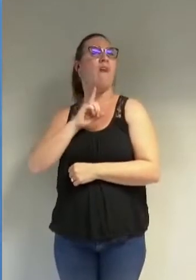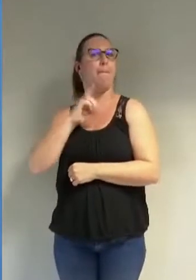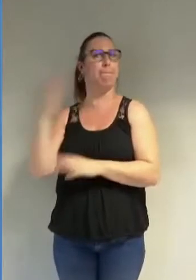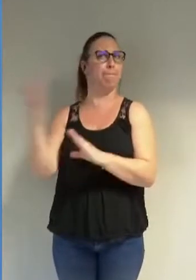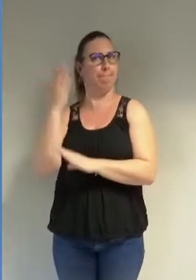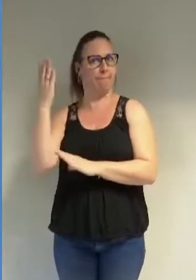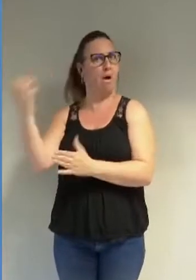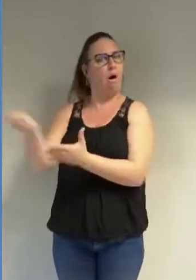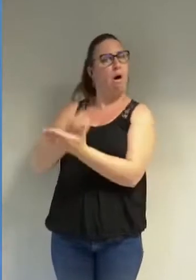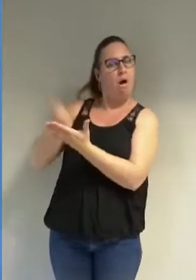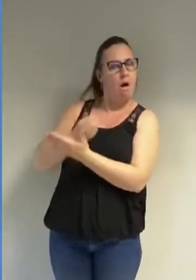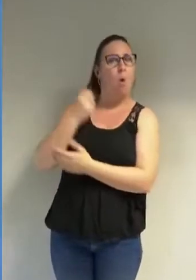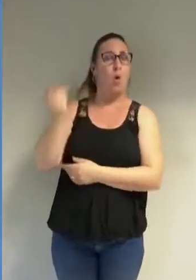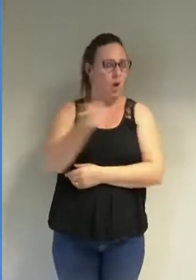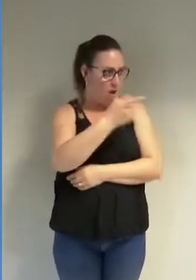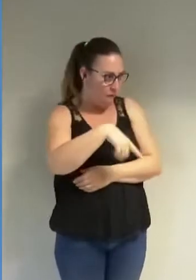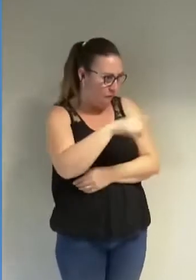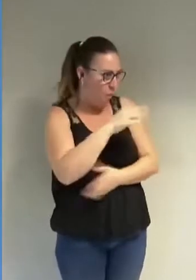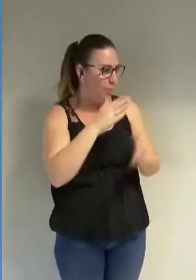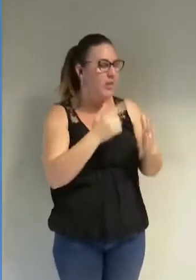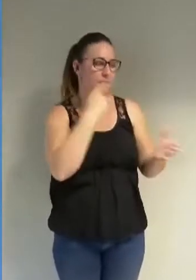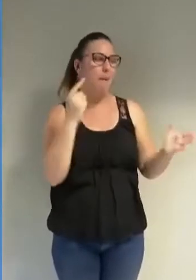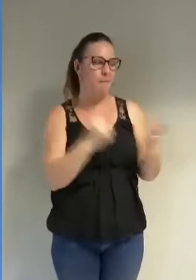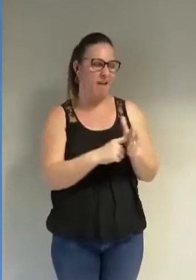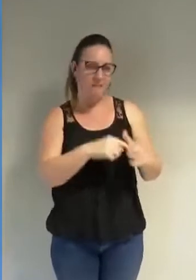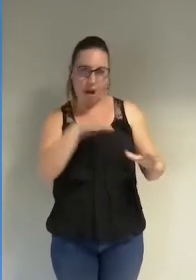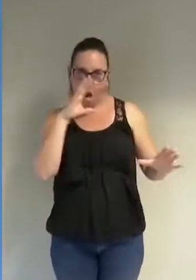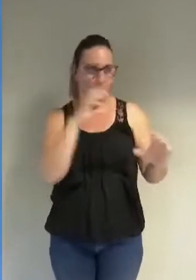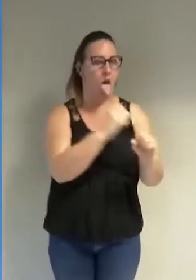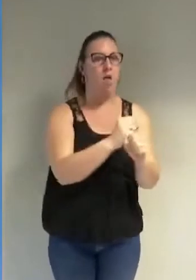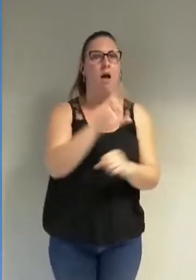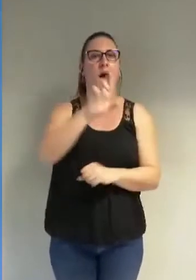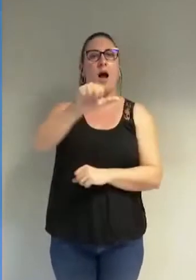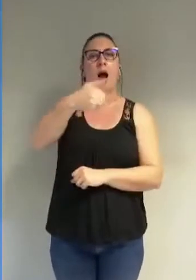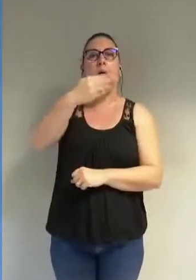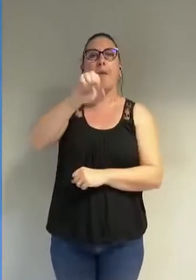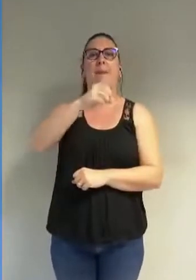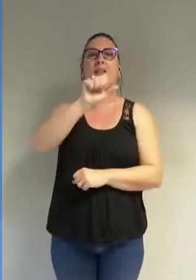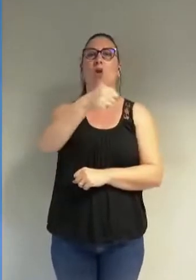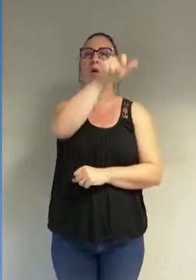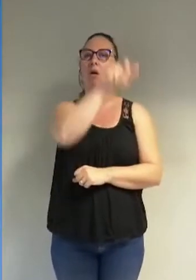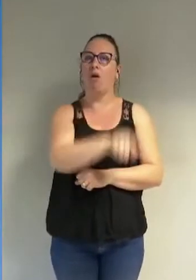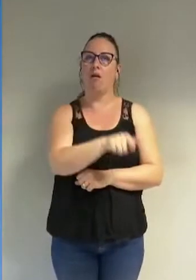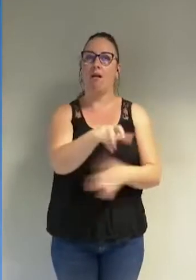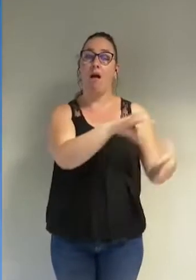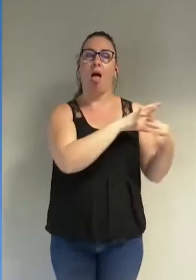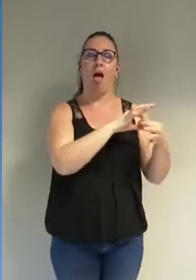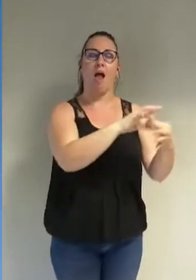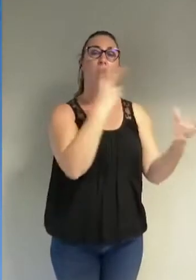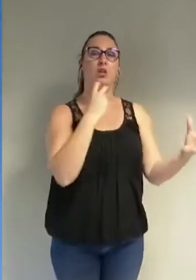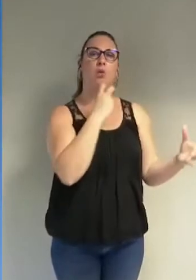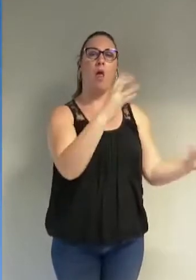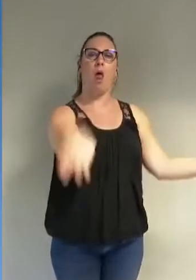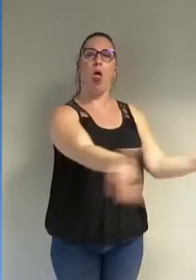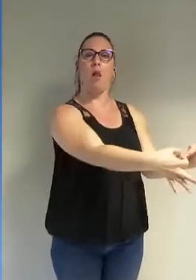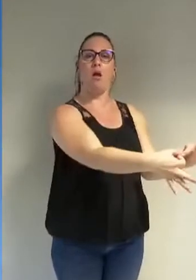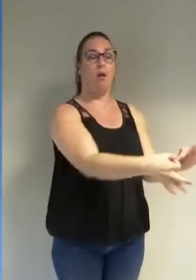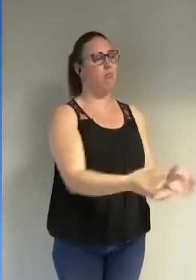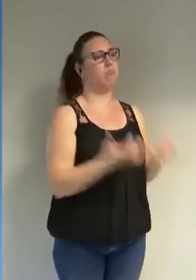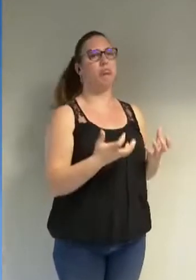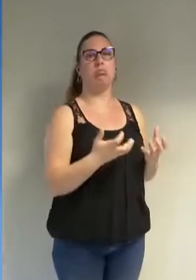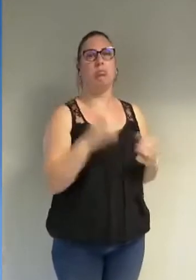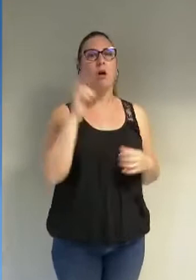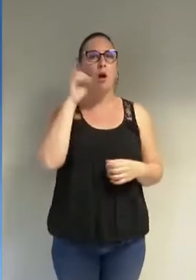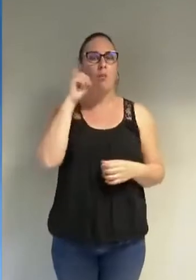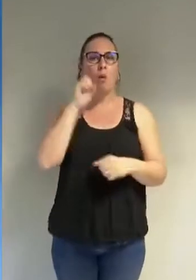sans doute plus enclins à écouter Tariq Ramadan dont les liens avec l'Alliance citoyenne semblent avérés puisque d'après le